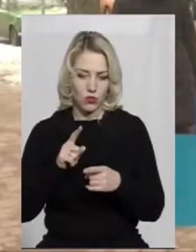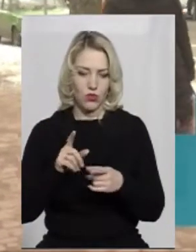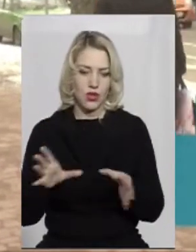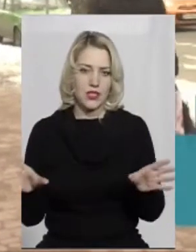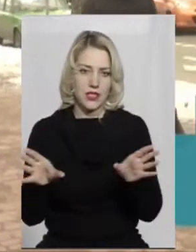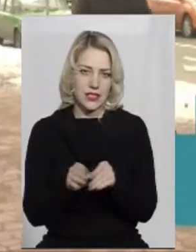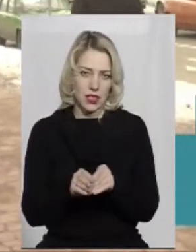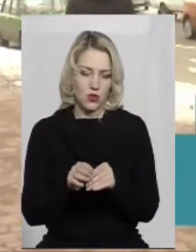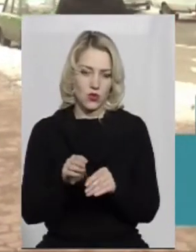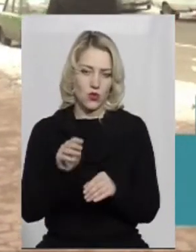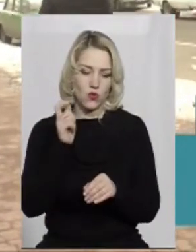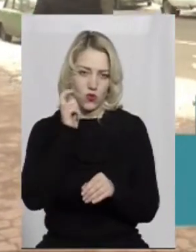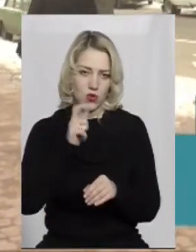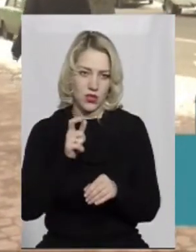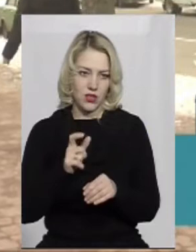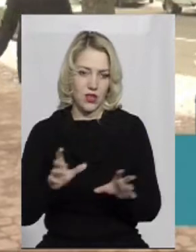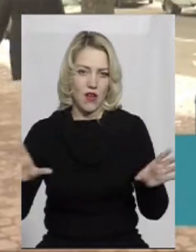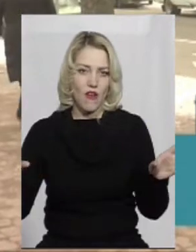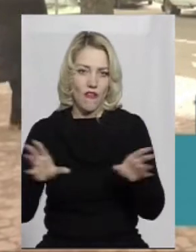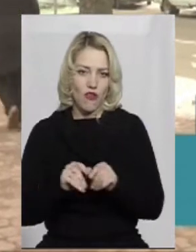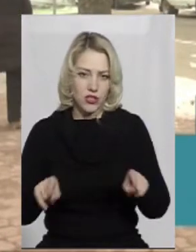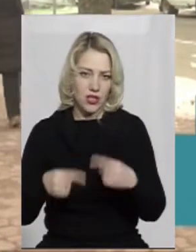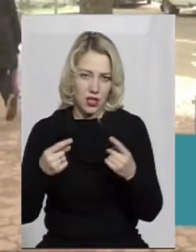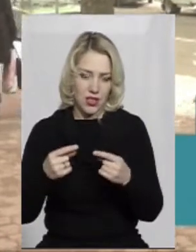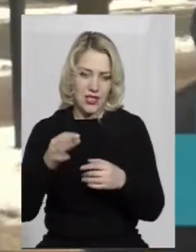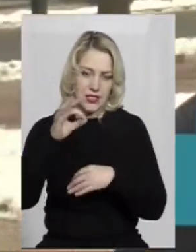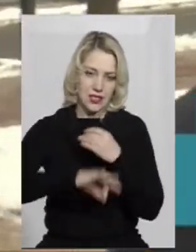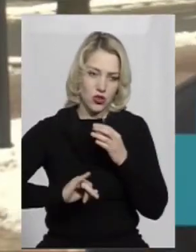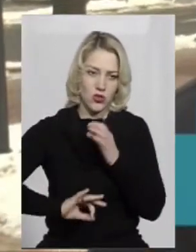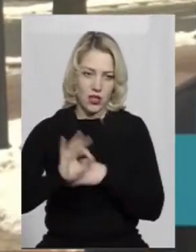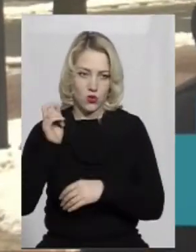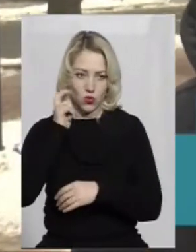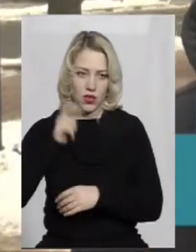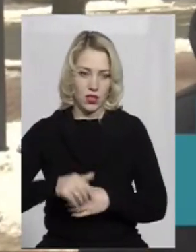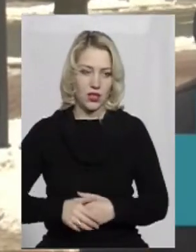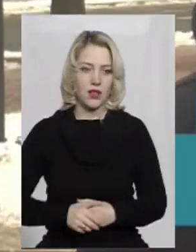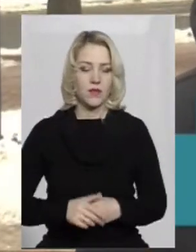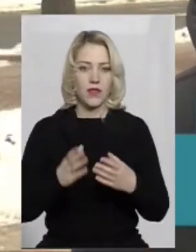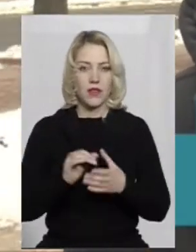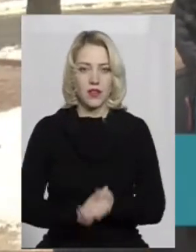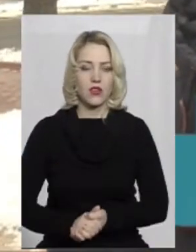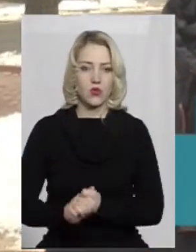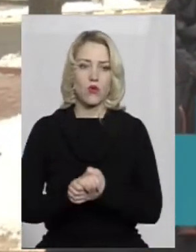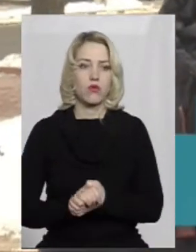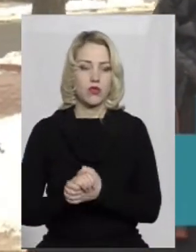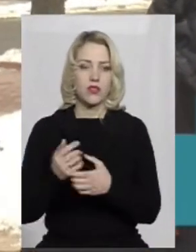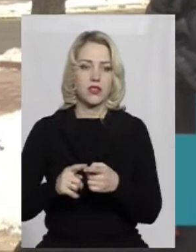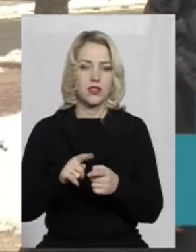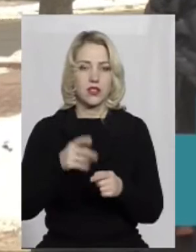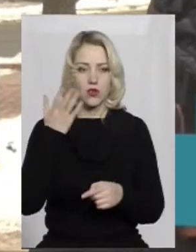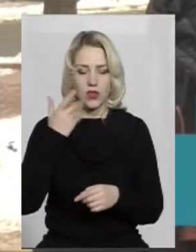з'єднання Східної, Західної України. День Соборності – коли